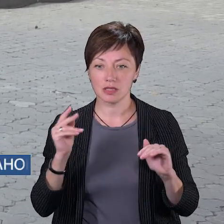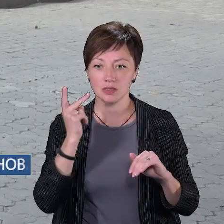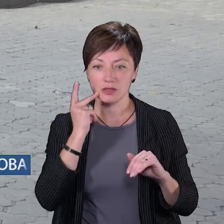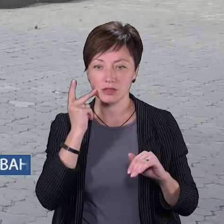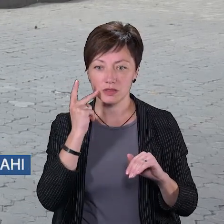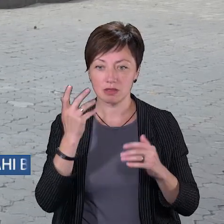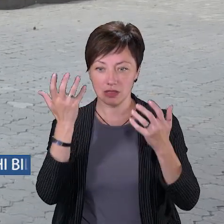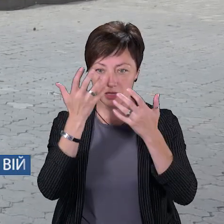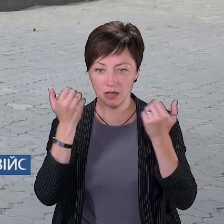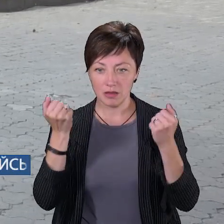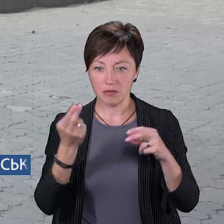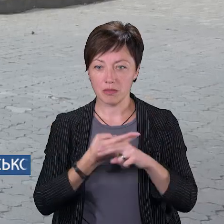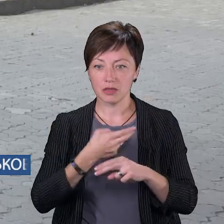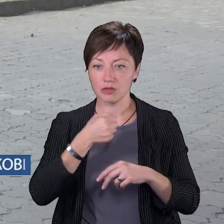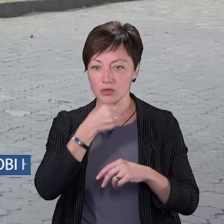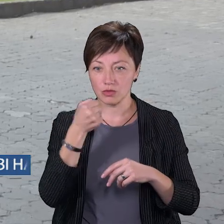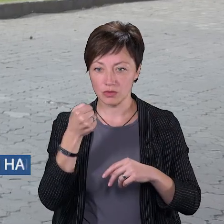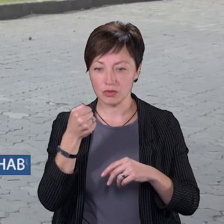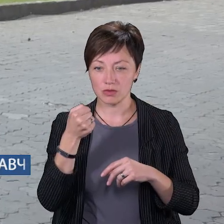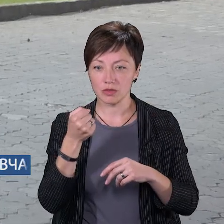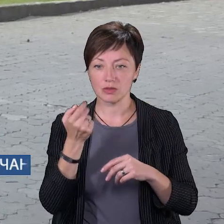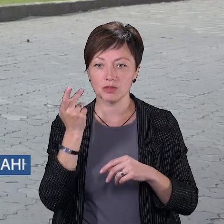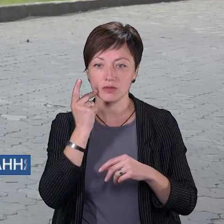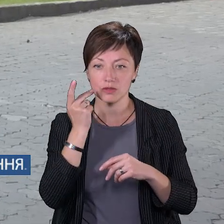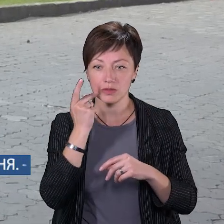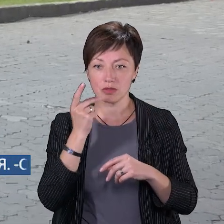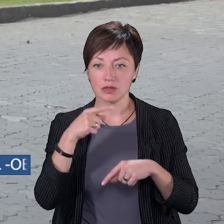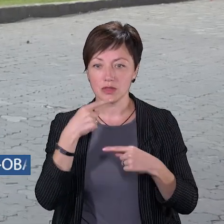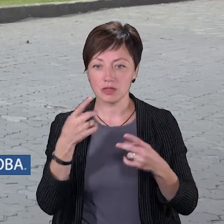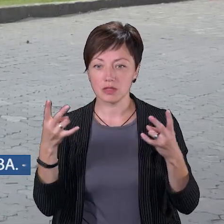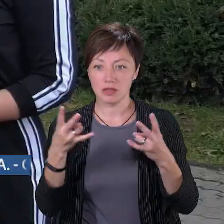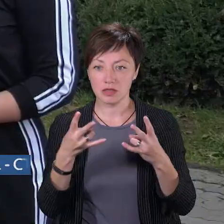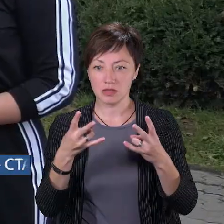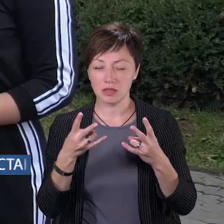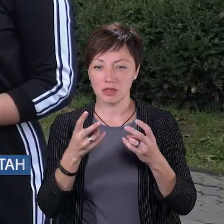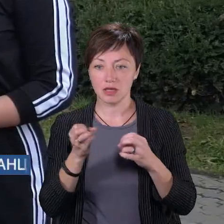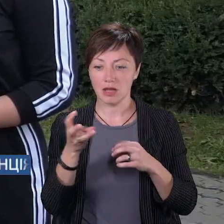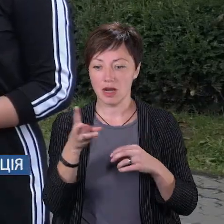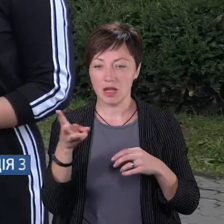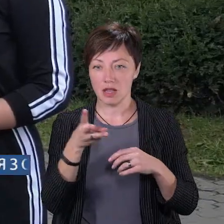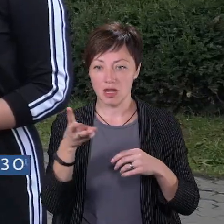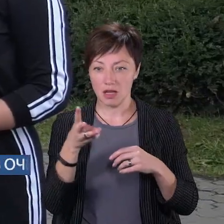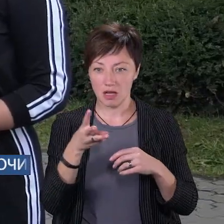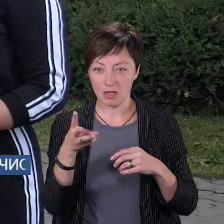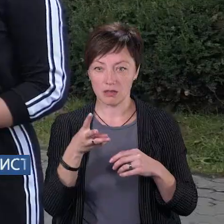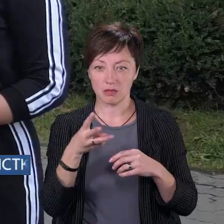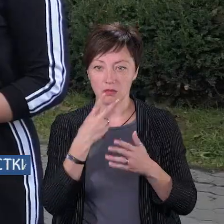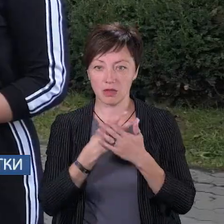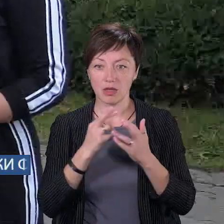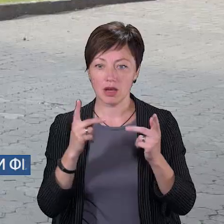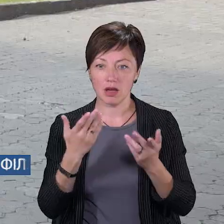йдуть в темріві, без дорослих, ми завжди їм кажемо, що треба мерехтіти ліхтарики. Ми показуємо, як,